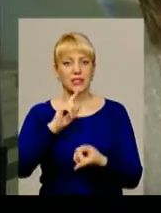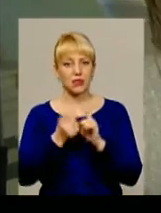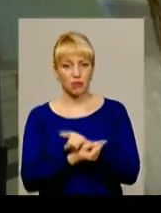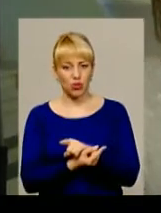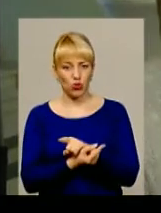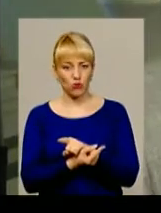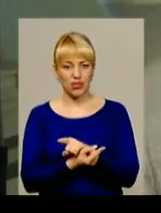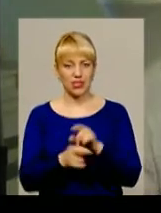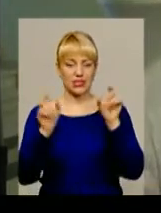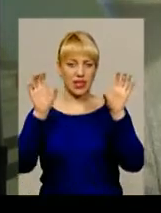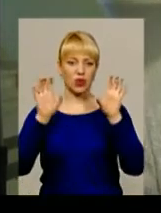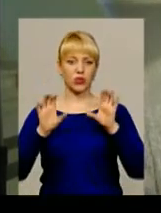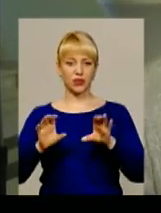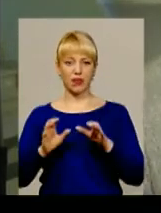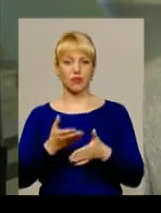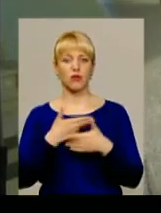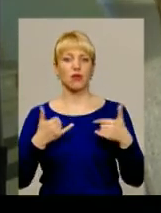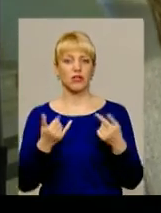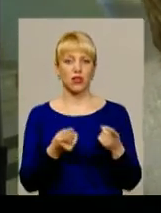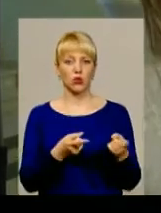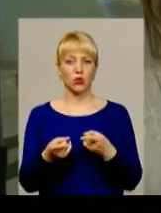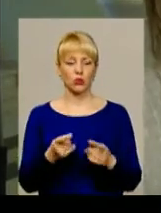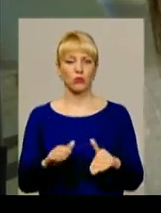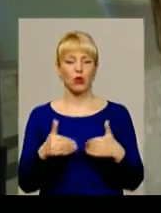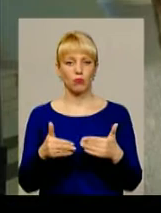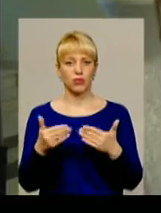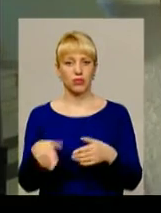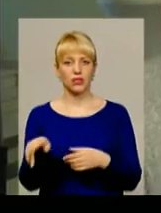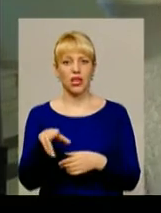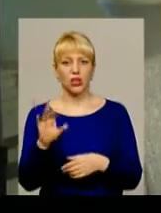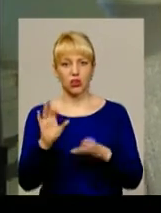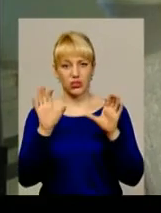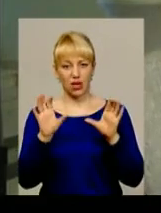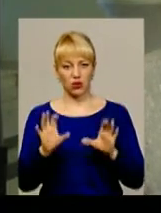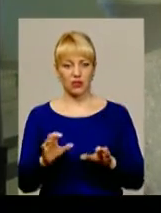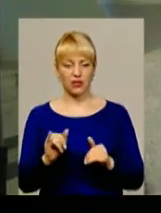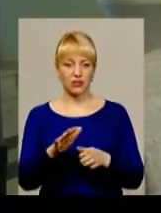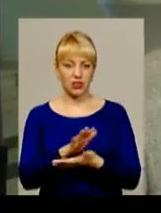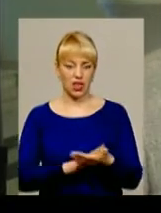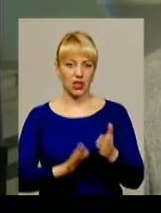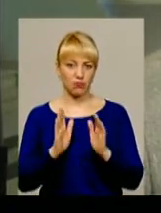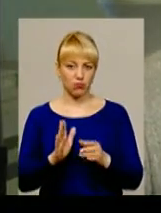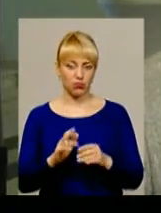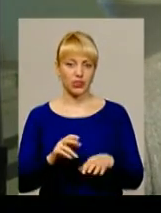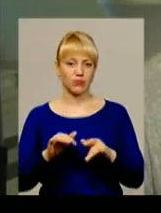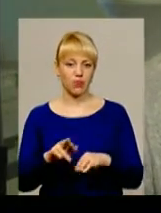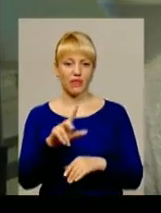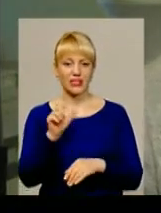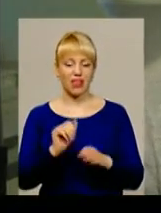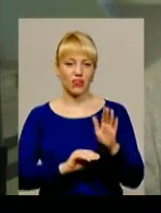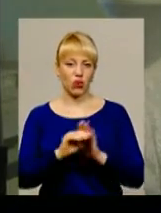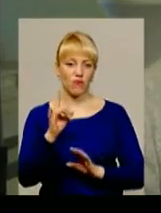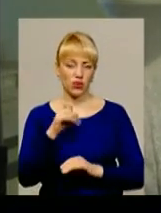відповідно законодавство. Ми зараз готуємо такі пропозиції до законодавства, і далі вже буде справа за Верховною